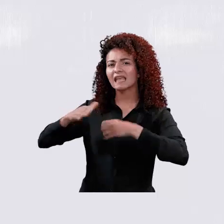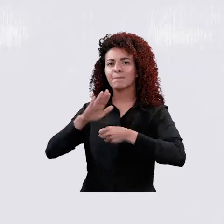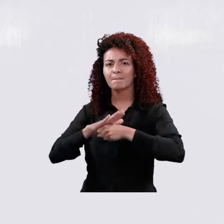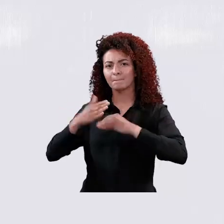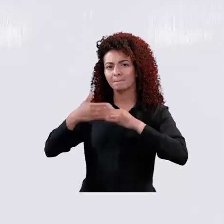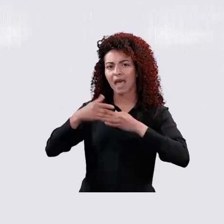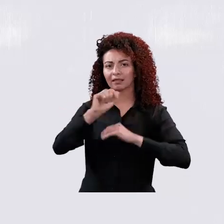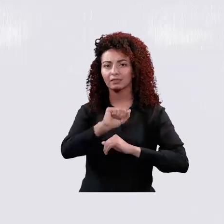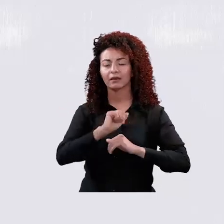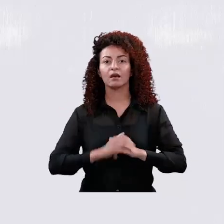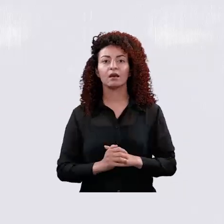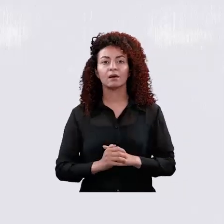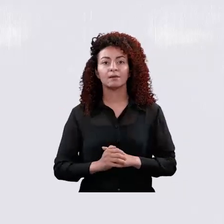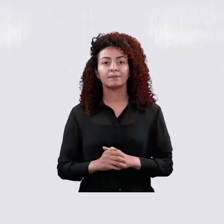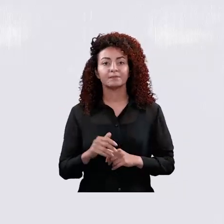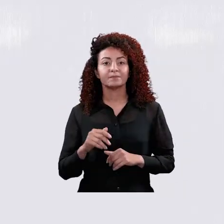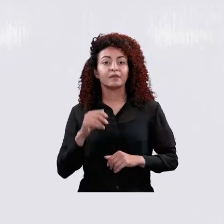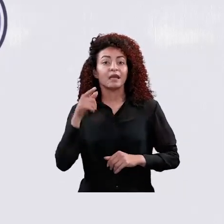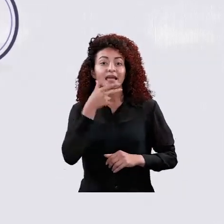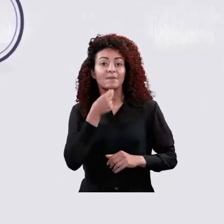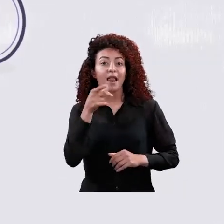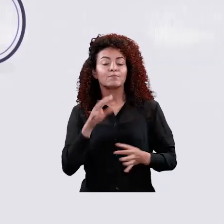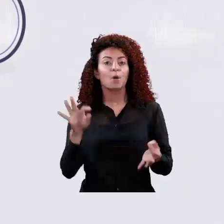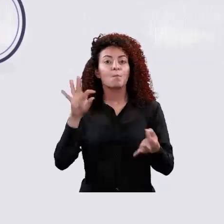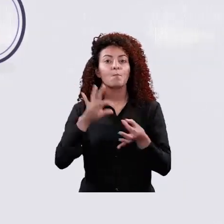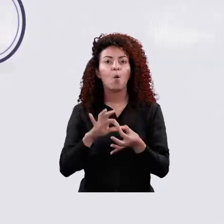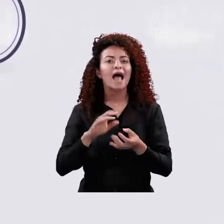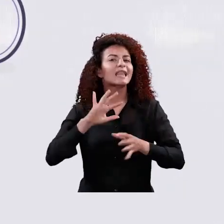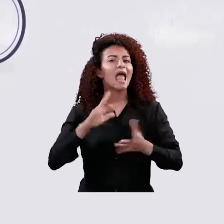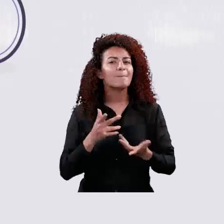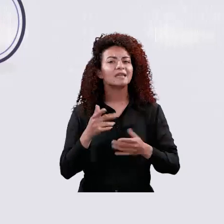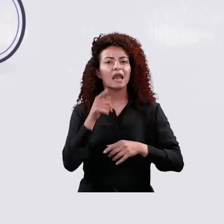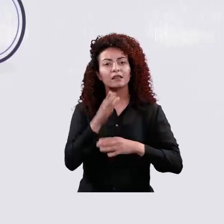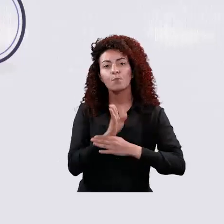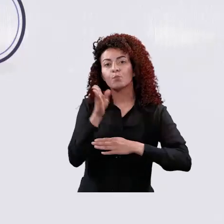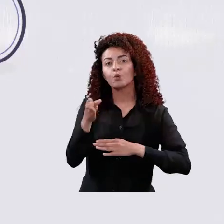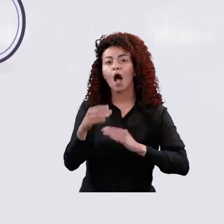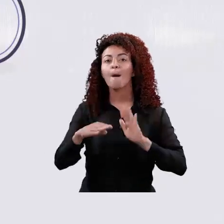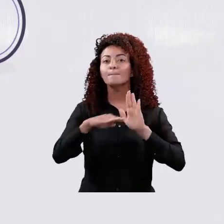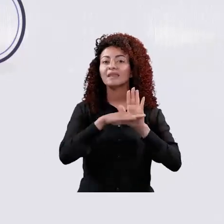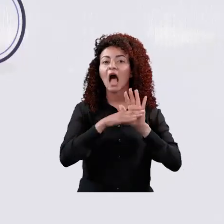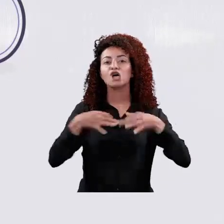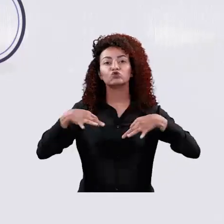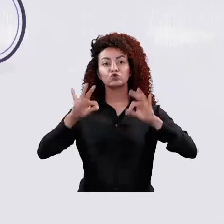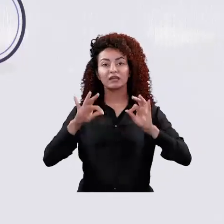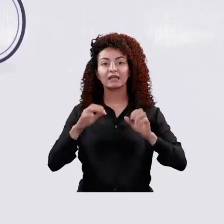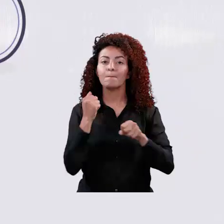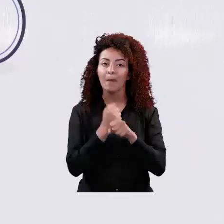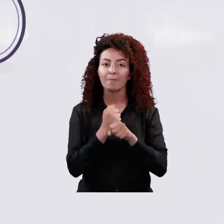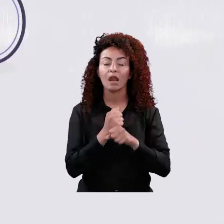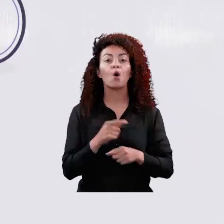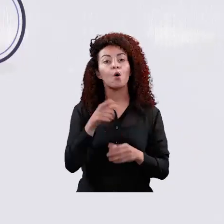مراكز تسليم بطاقة المعوق الشخصية 8 لتحديد موعد لطلب إصدار البطاقة الخاصة فيك والتشجيل